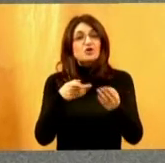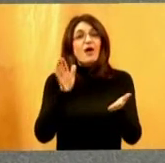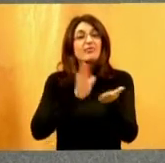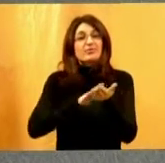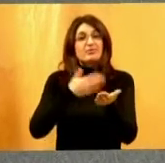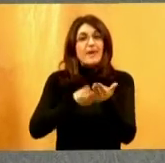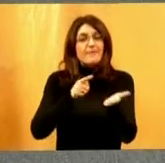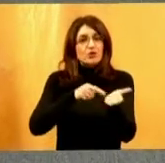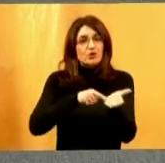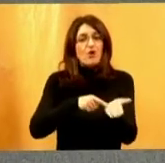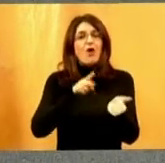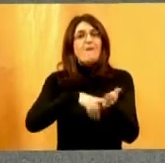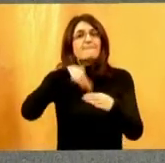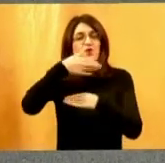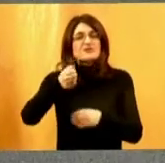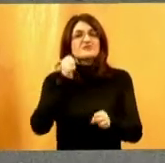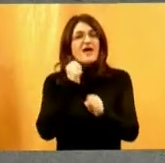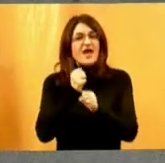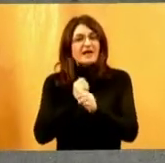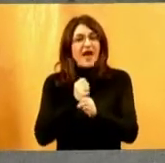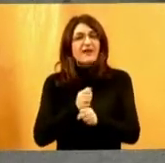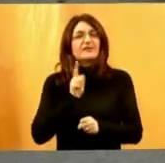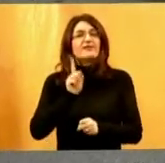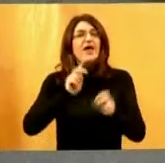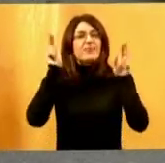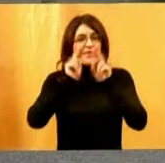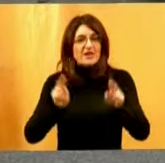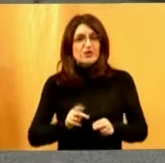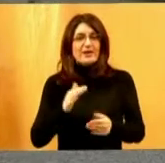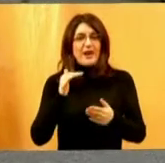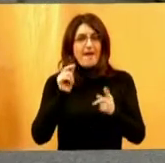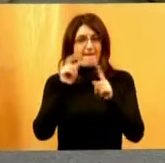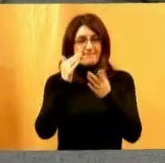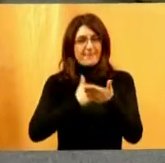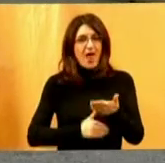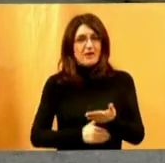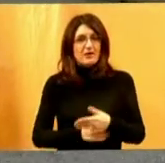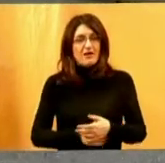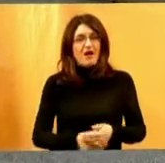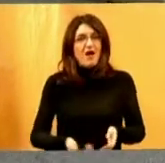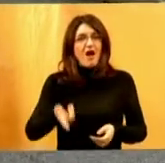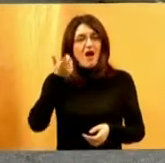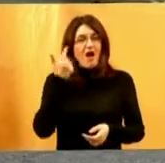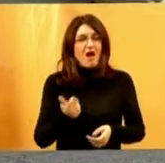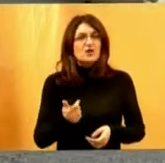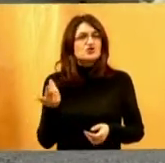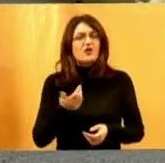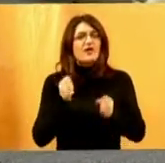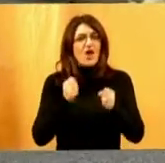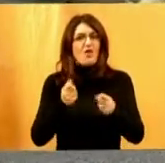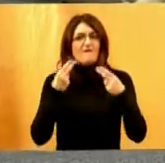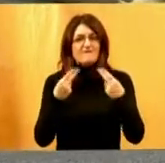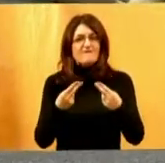mogli raditi i strateški i nacionalni planovi. Međutim, ono što je iznimno